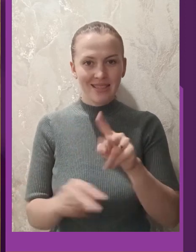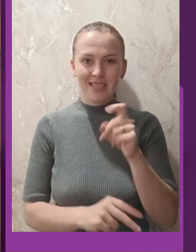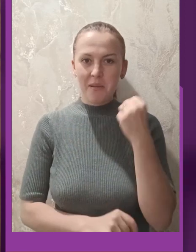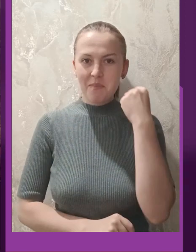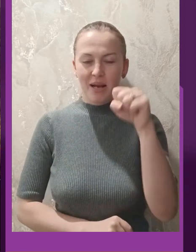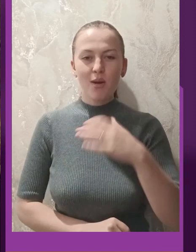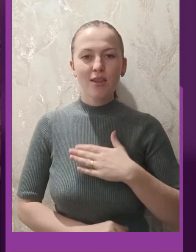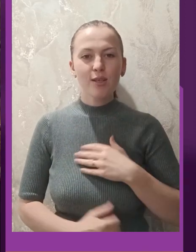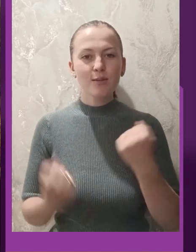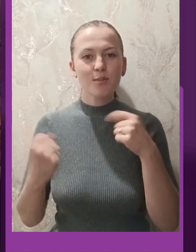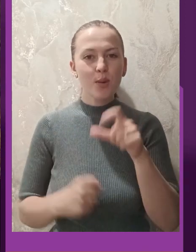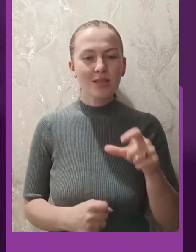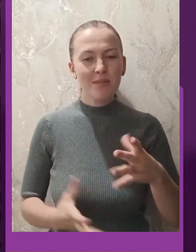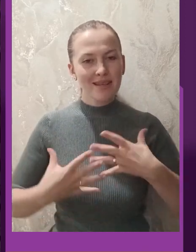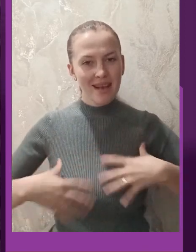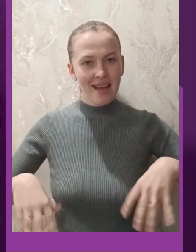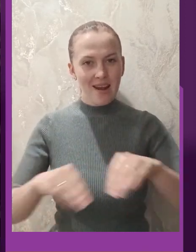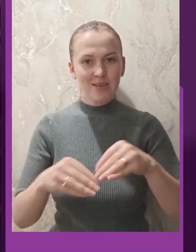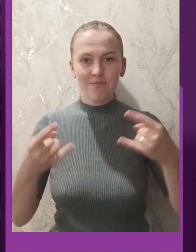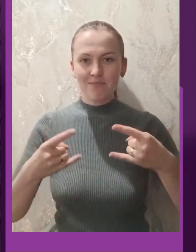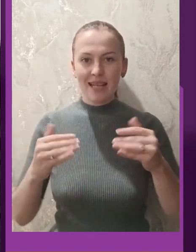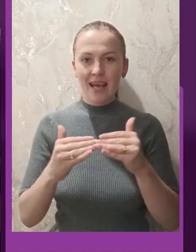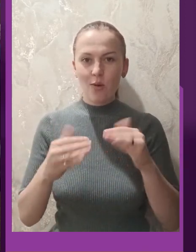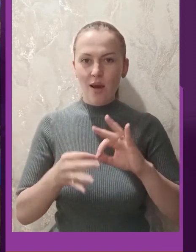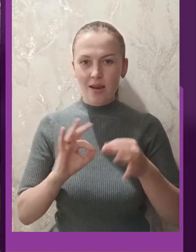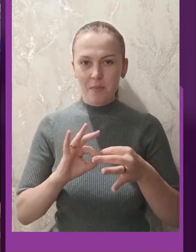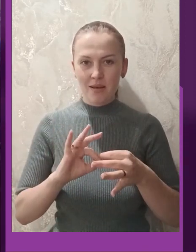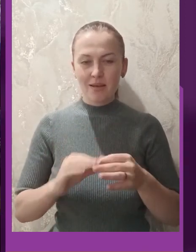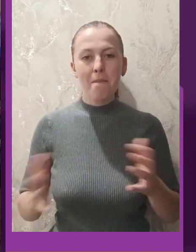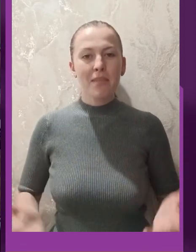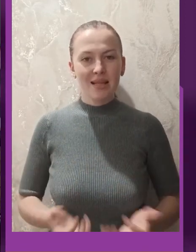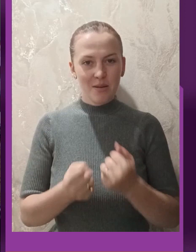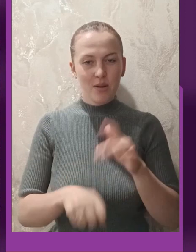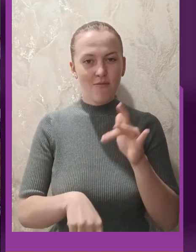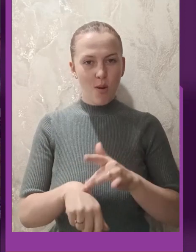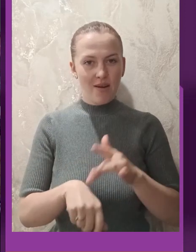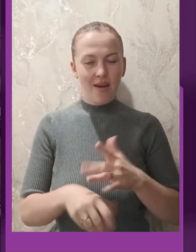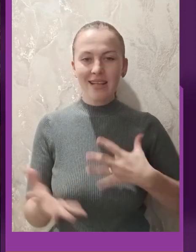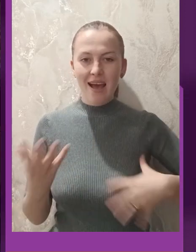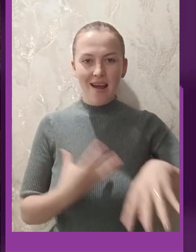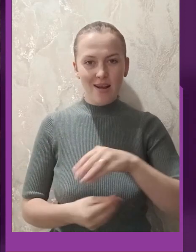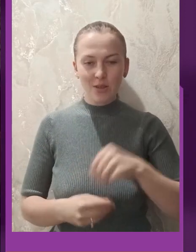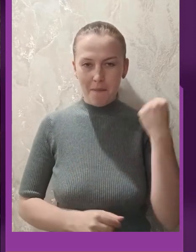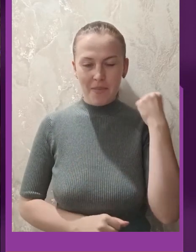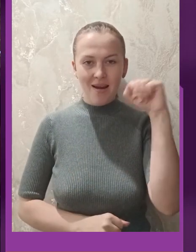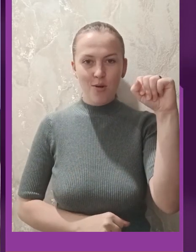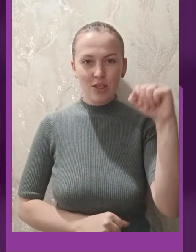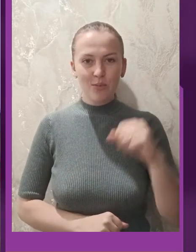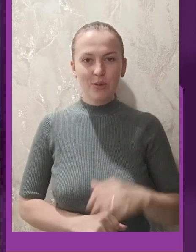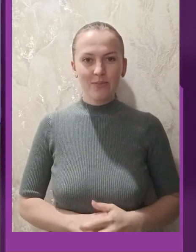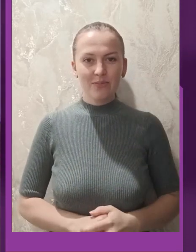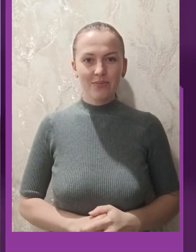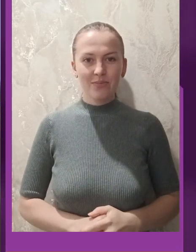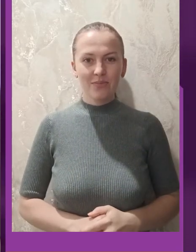перемогами наших спортсменів разом з Аквалімпіком. Підтримуйте та вболівайте. Разом переможемо!